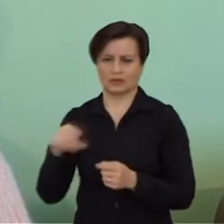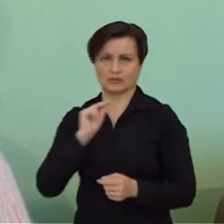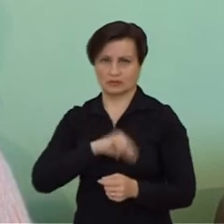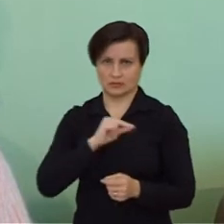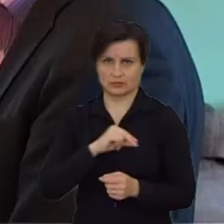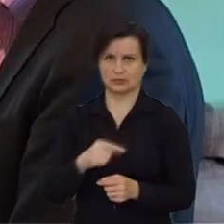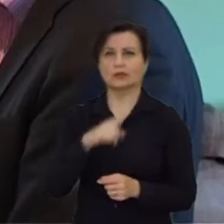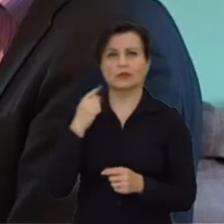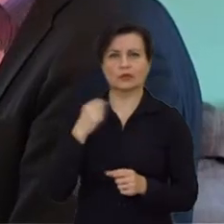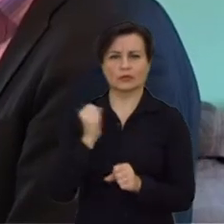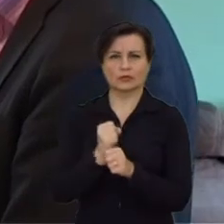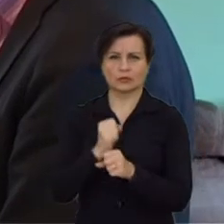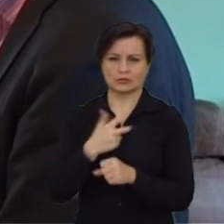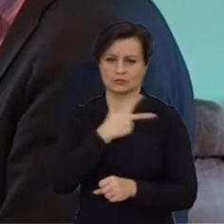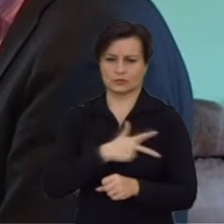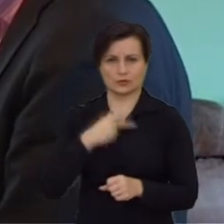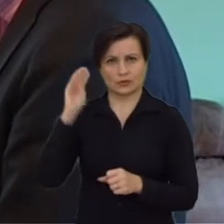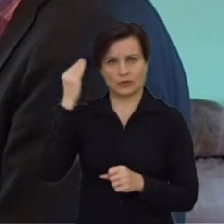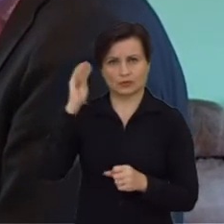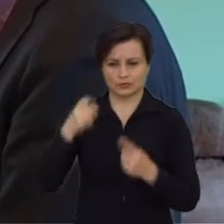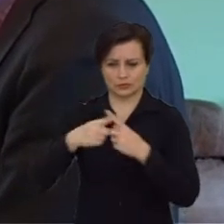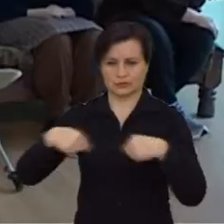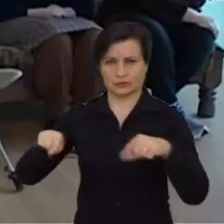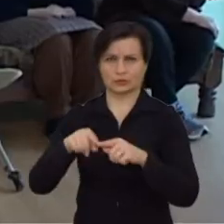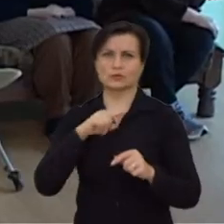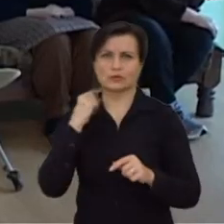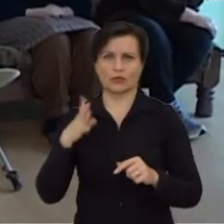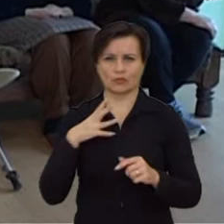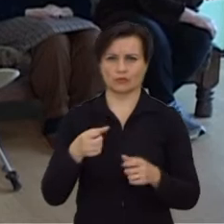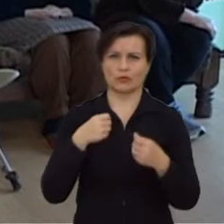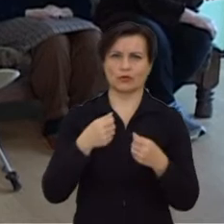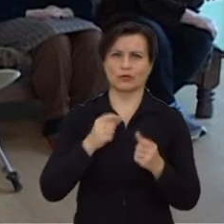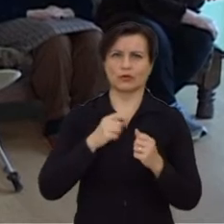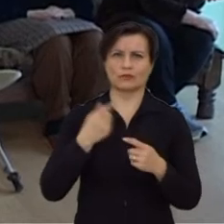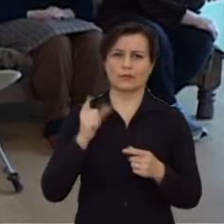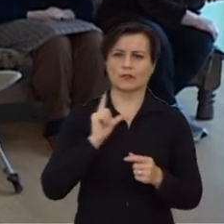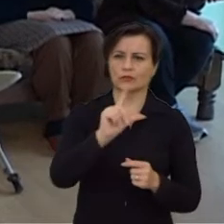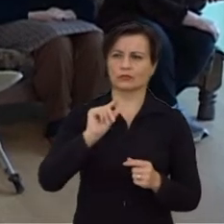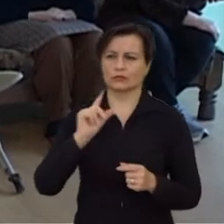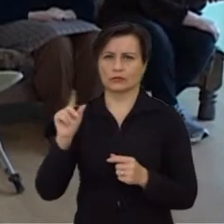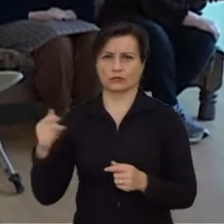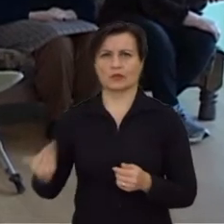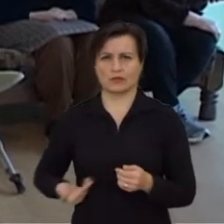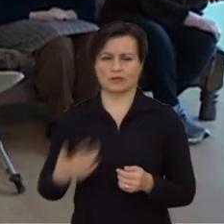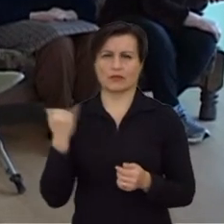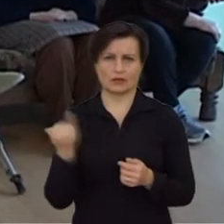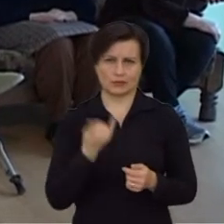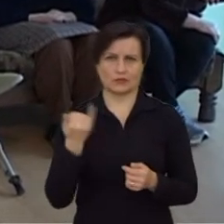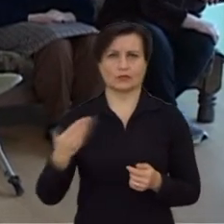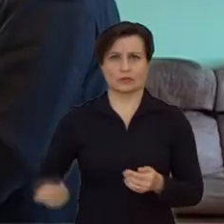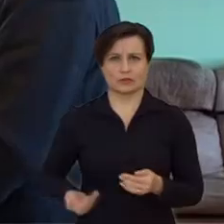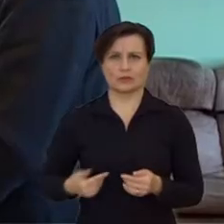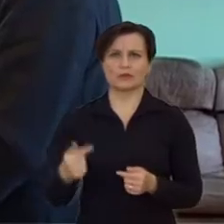sėptyni vaikai. Daugiau jis atdirbavo socialinio prūpinimų skirvėje. Ir pavažinėjau labai, nu, visą šiandien gyvenimas prieėjo